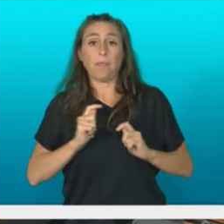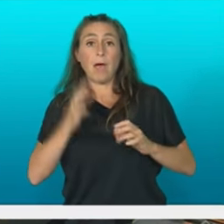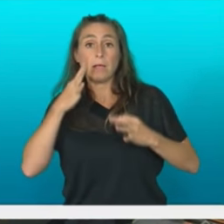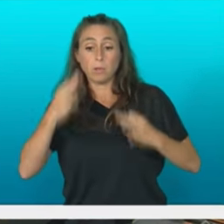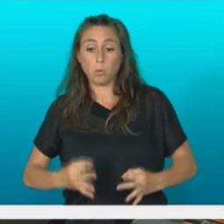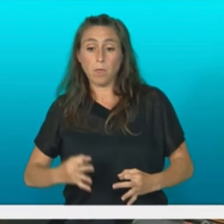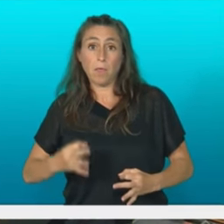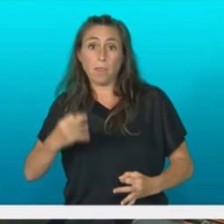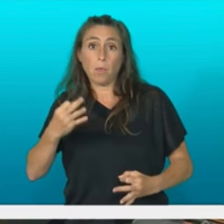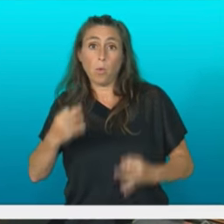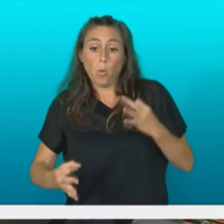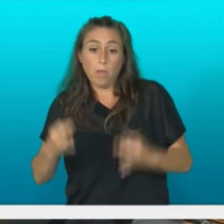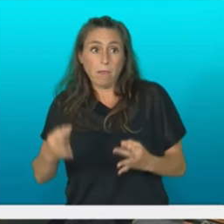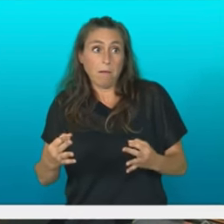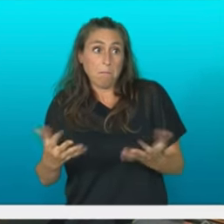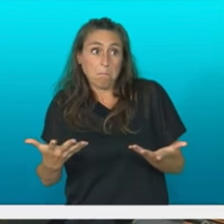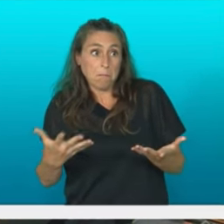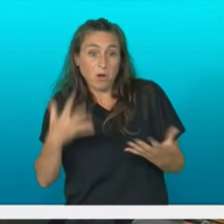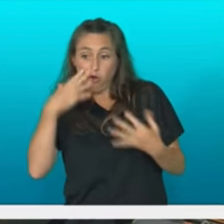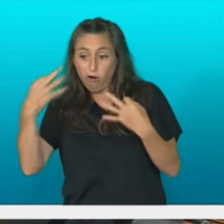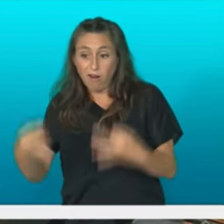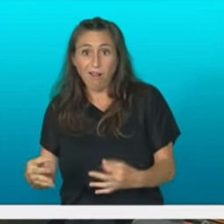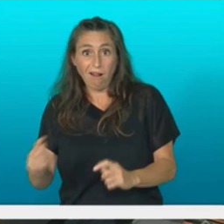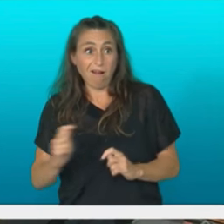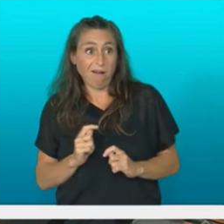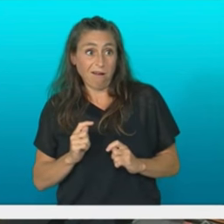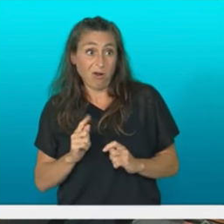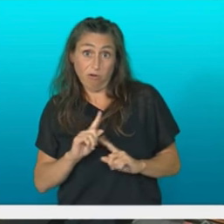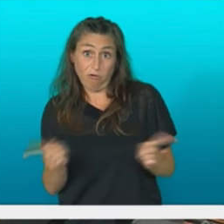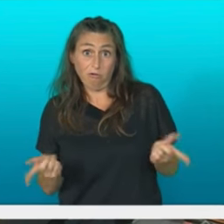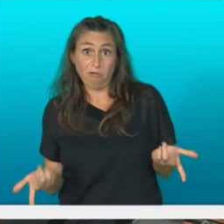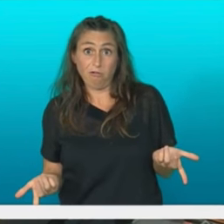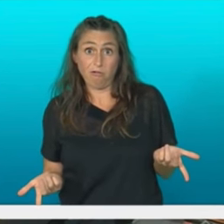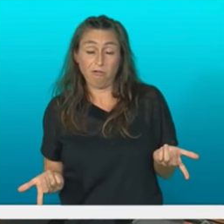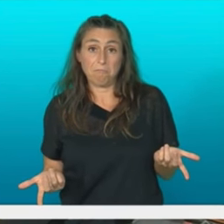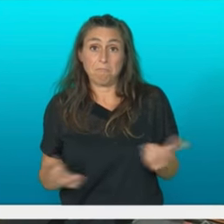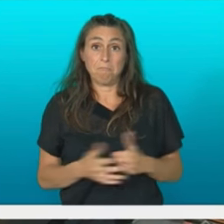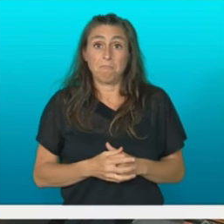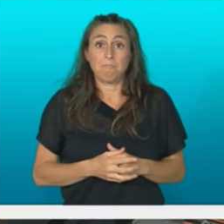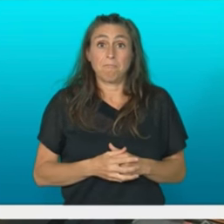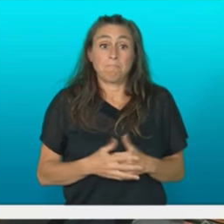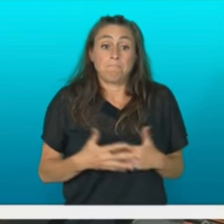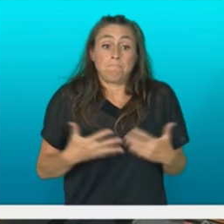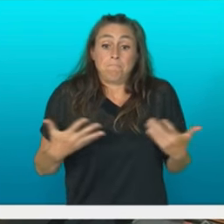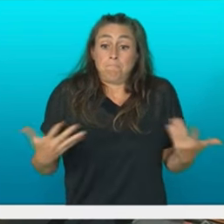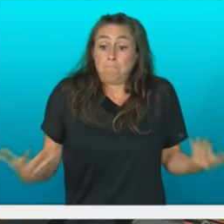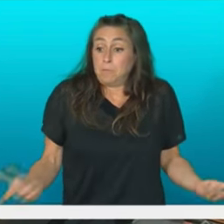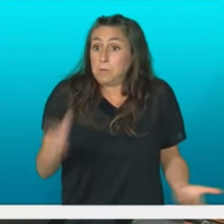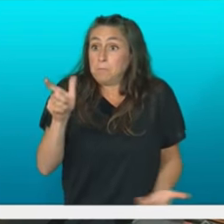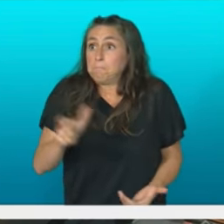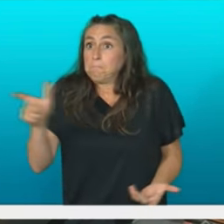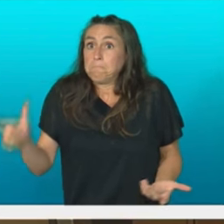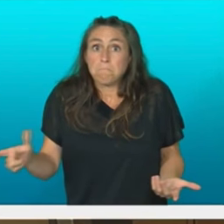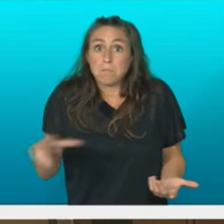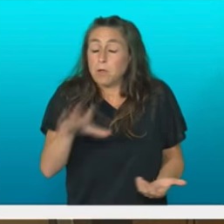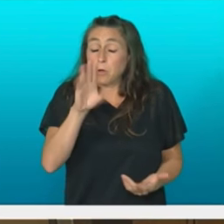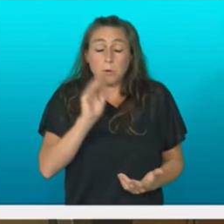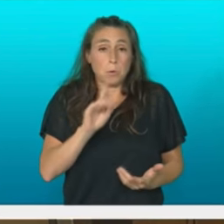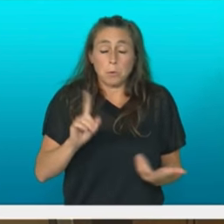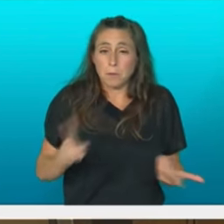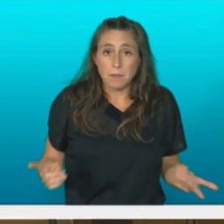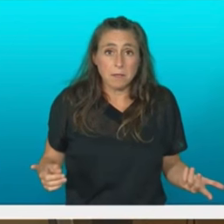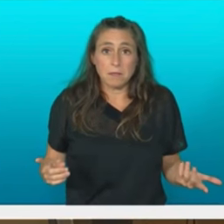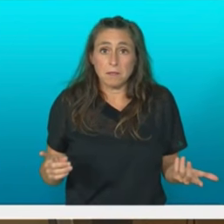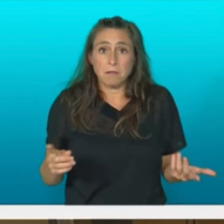ligukela, baina ez digu ematen segurtasun juridikoa. Eta horrela, ezin ulertu ibilidira erritarrak, bere burua